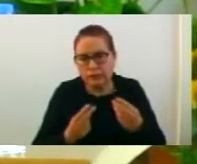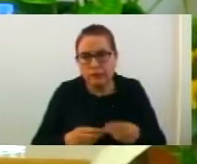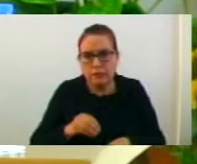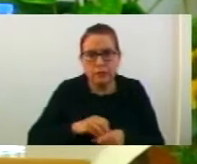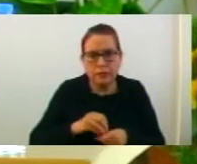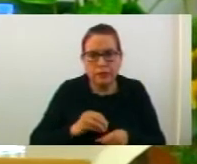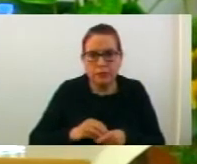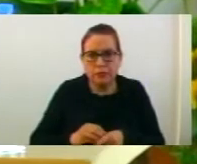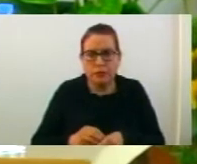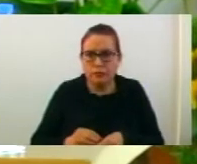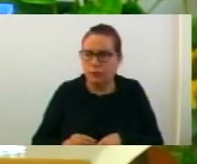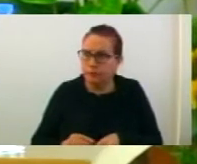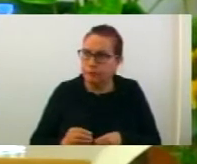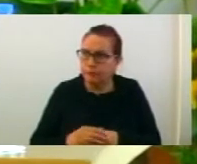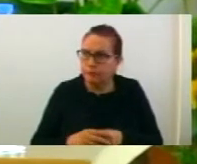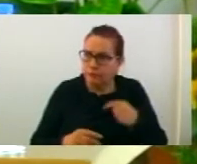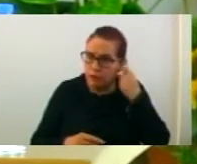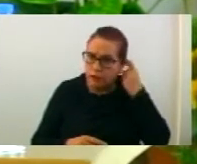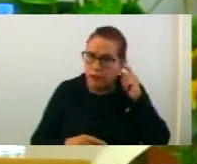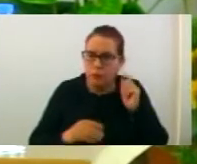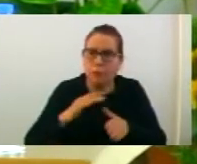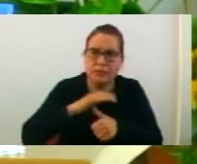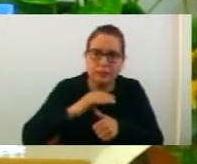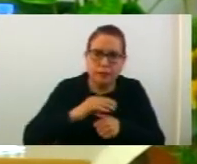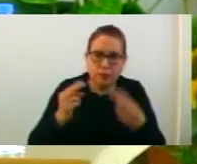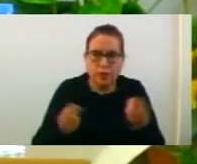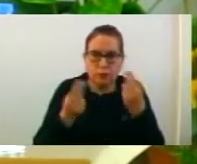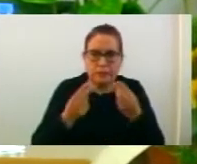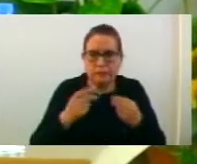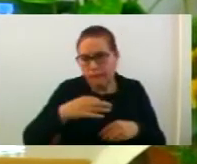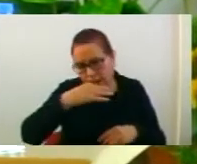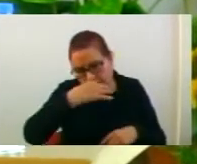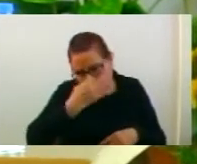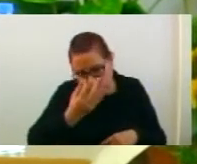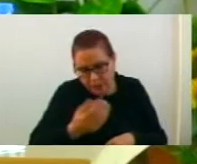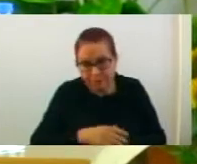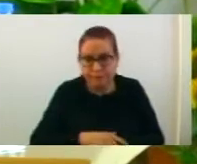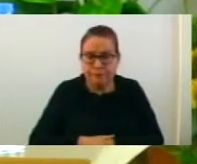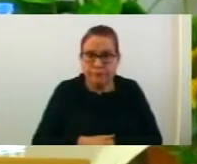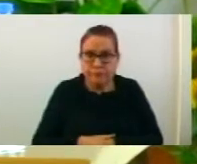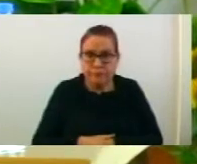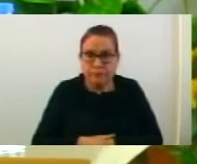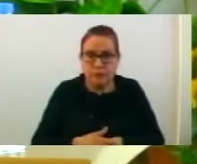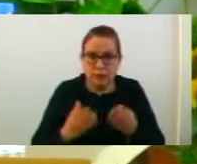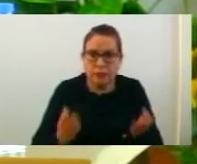буджет и локален економски развој. Го повеквам председател на комисията да поднесе извеща и даде прелог до својата. Повелите.